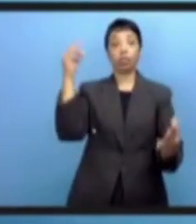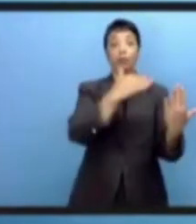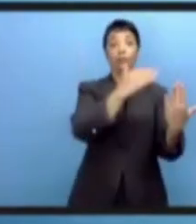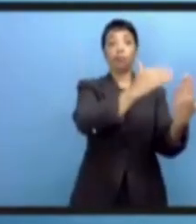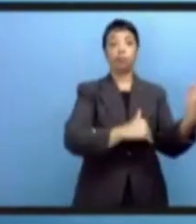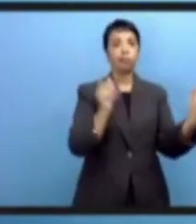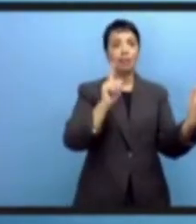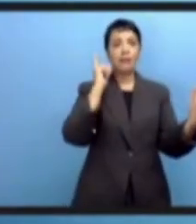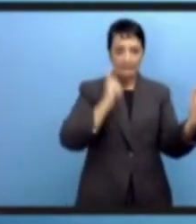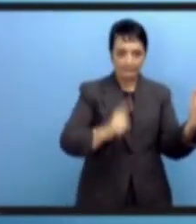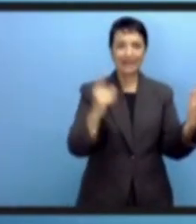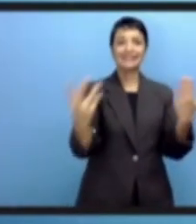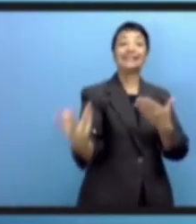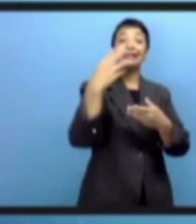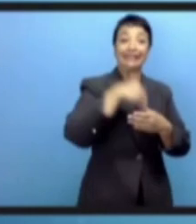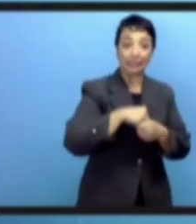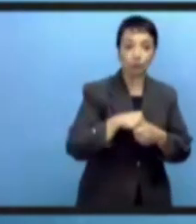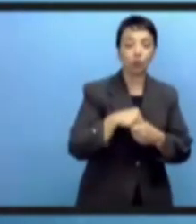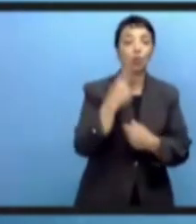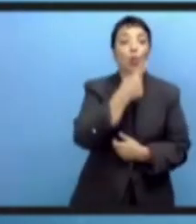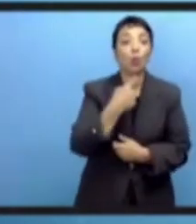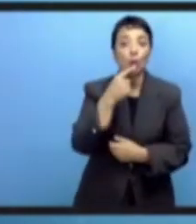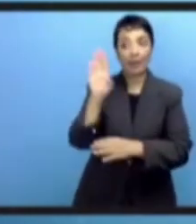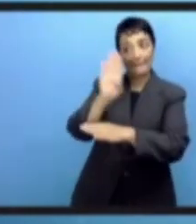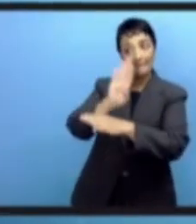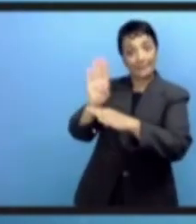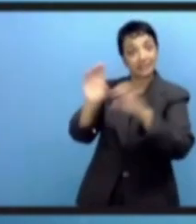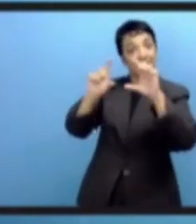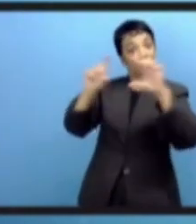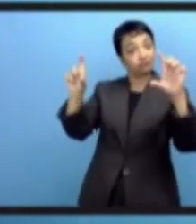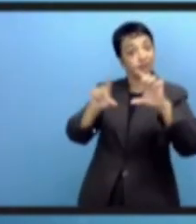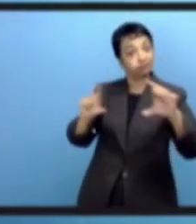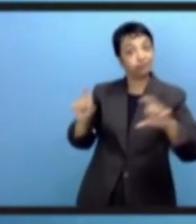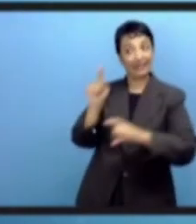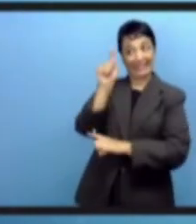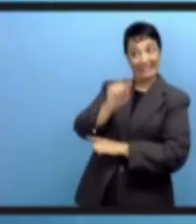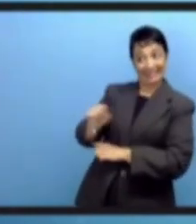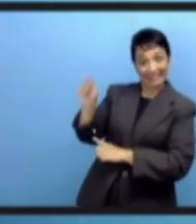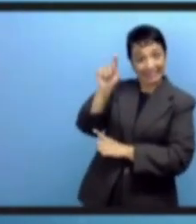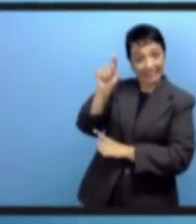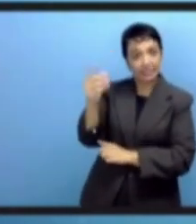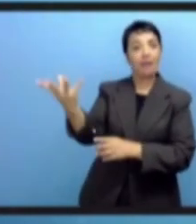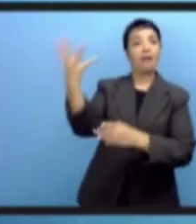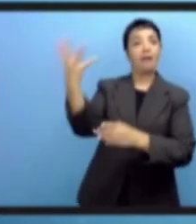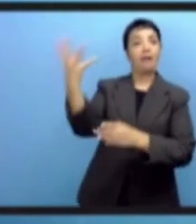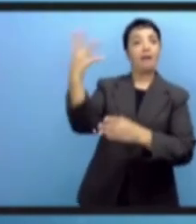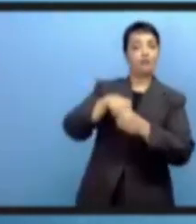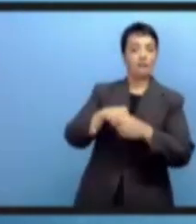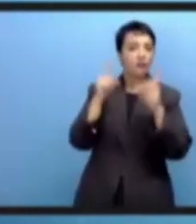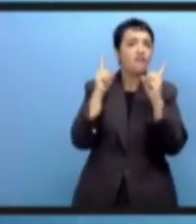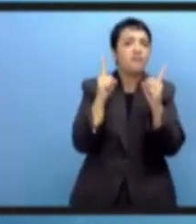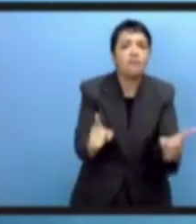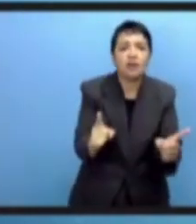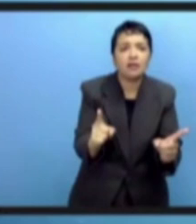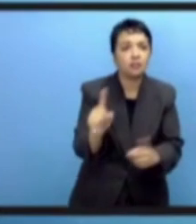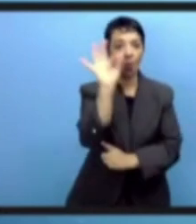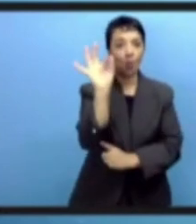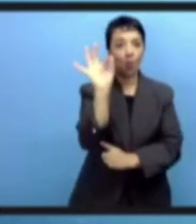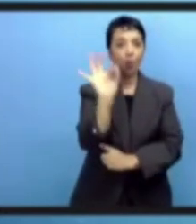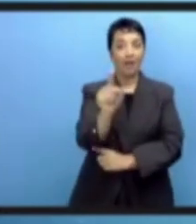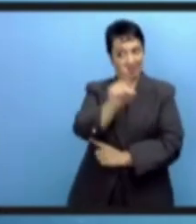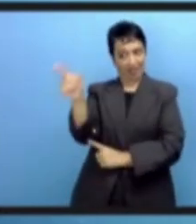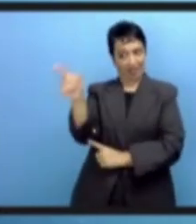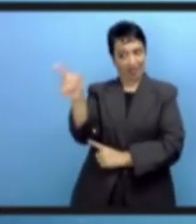а также технологические компании и операторы цифровых платформ, без которых наша